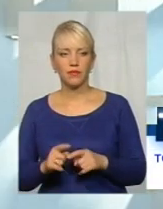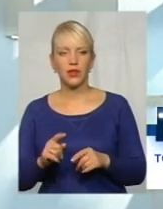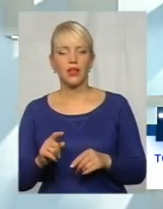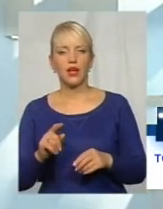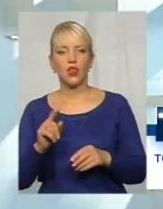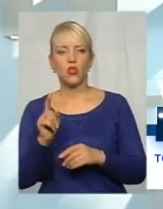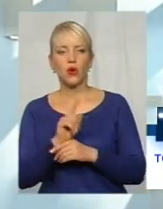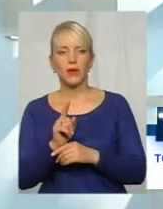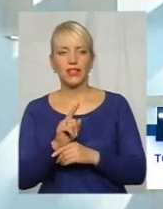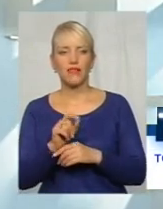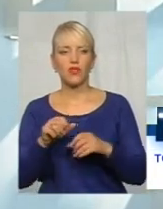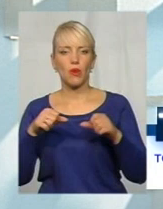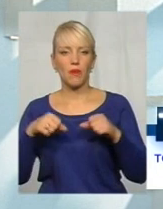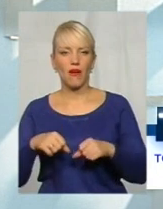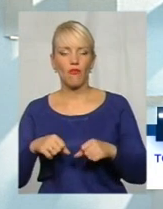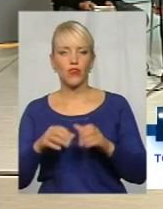начебто й нема?